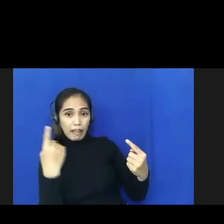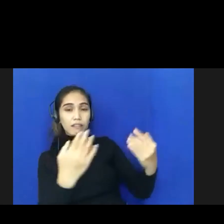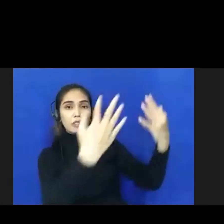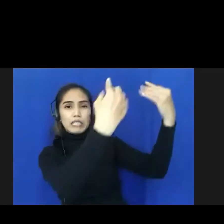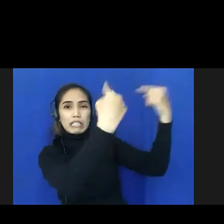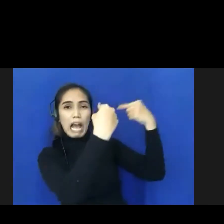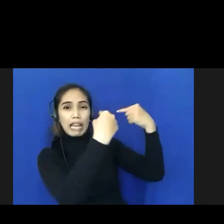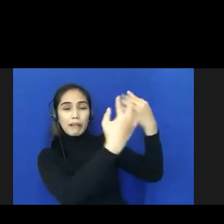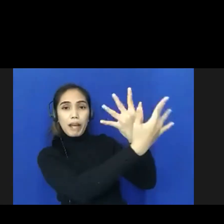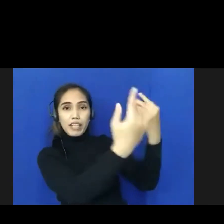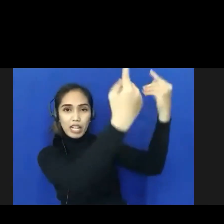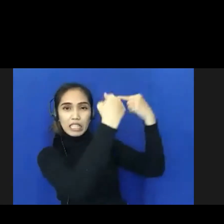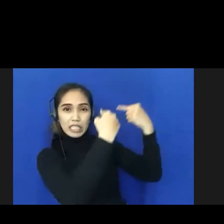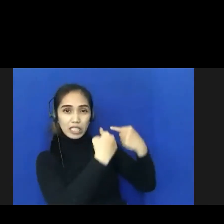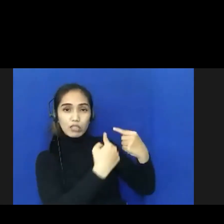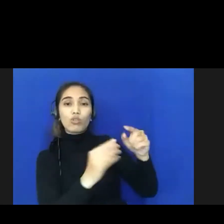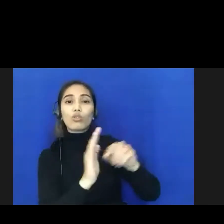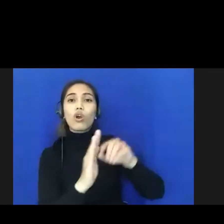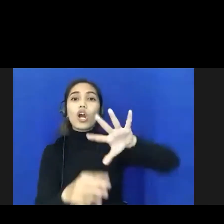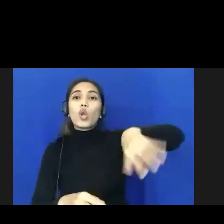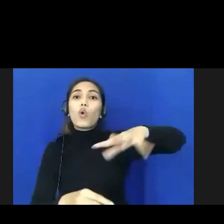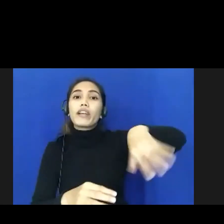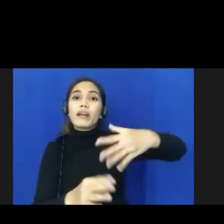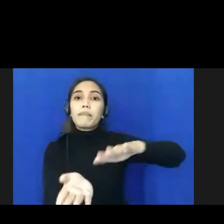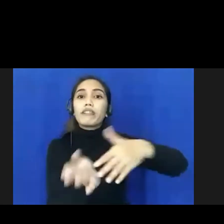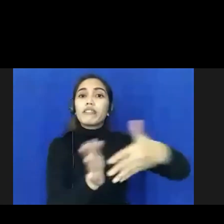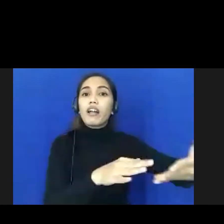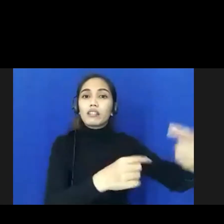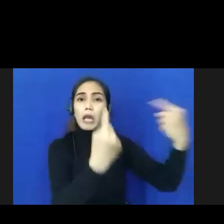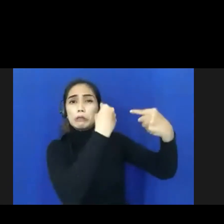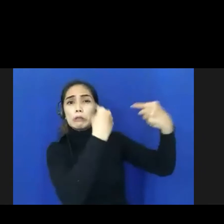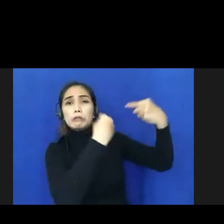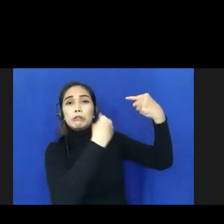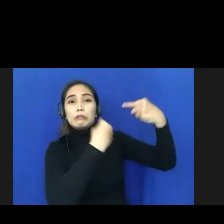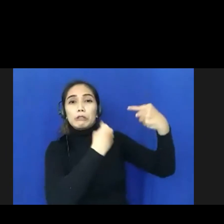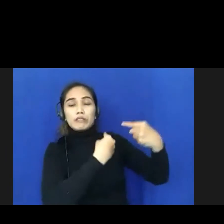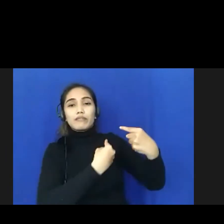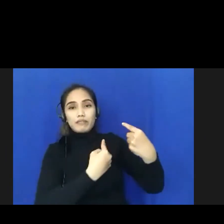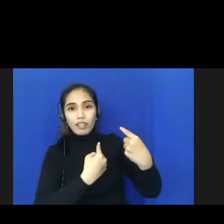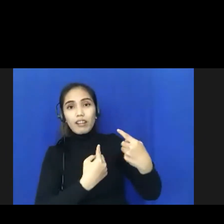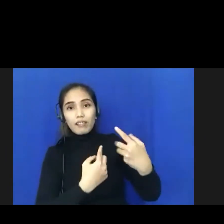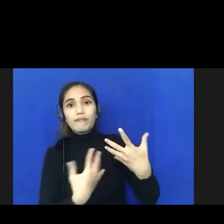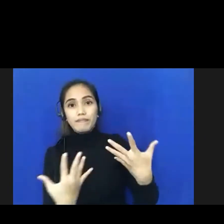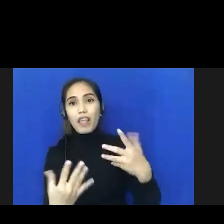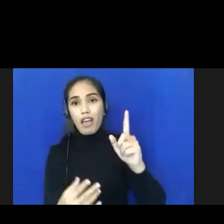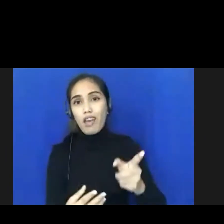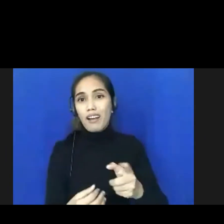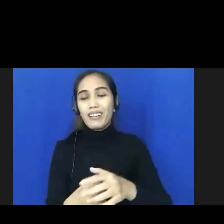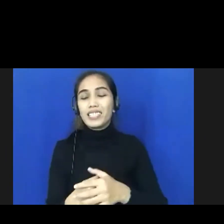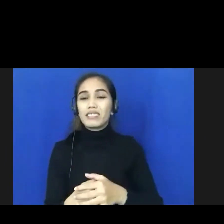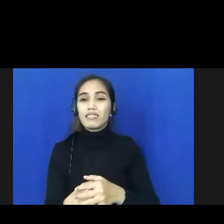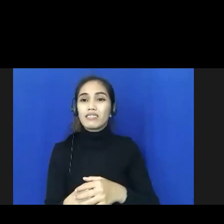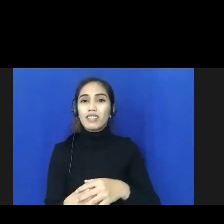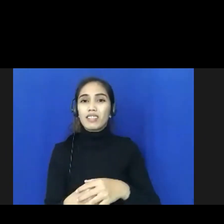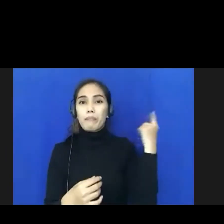meninggal terpapar COVID jadi kita sudah sudah